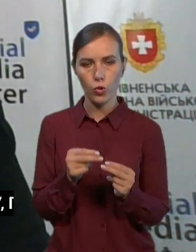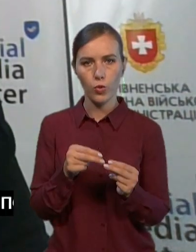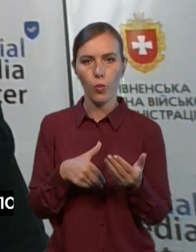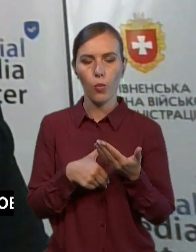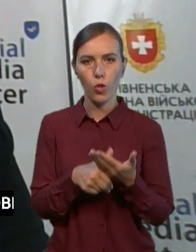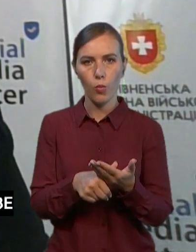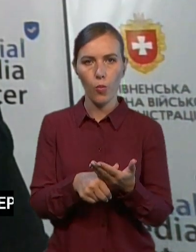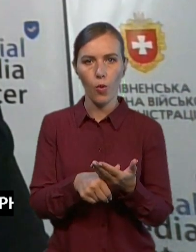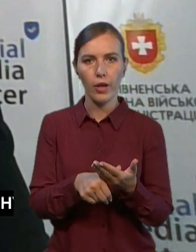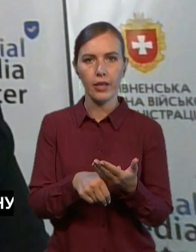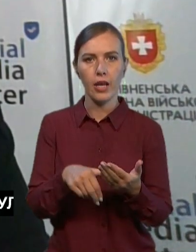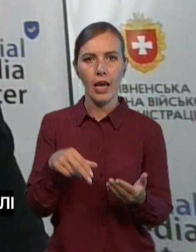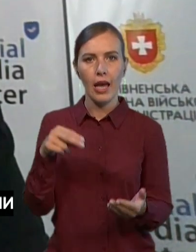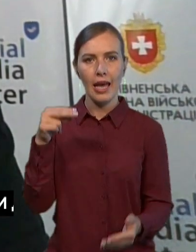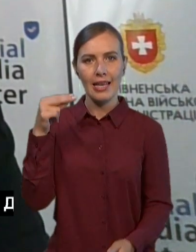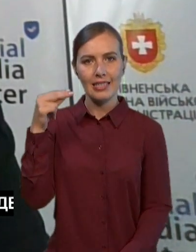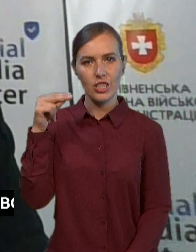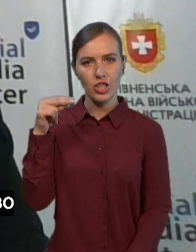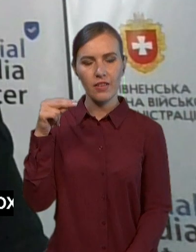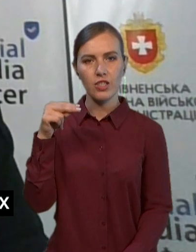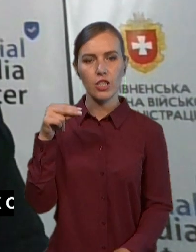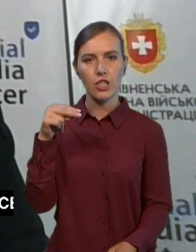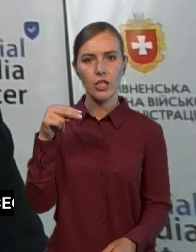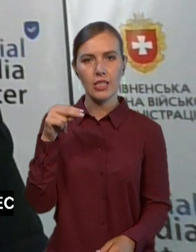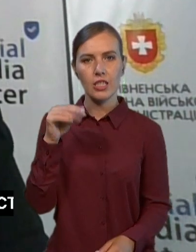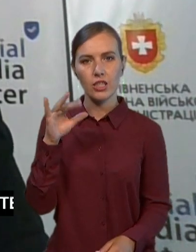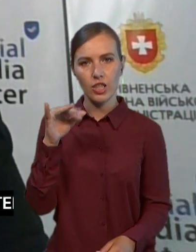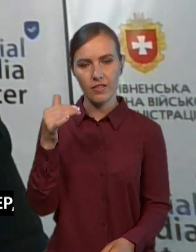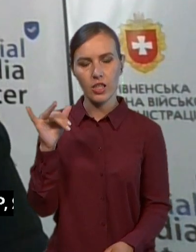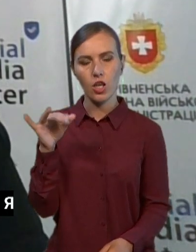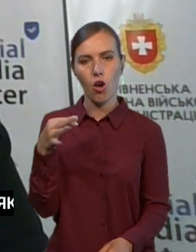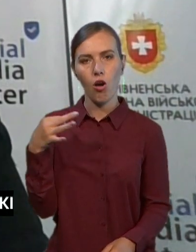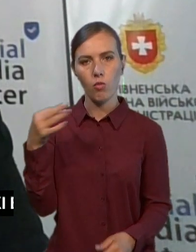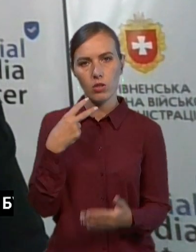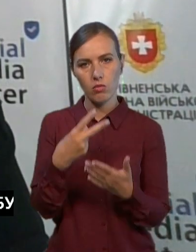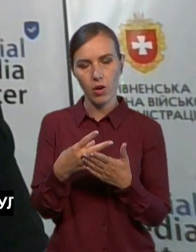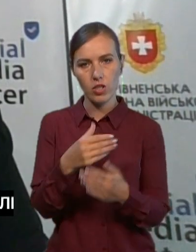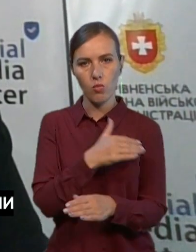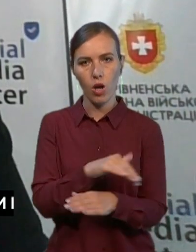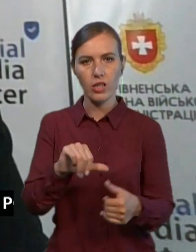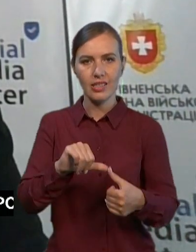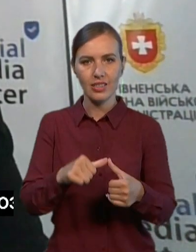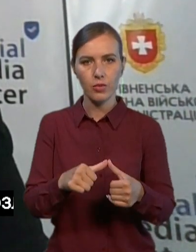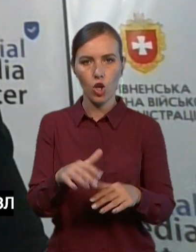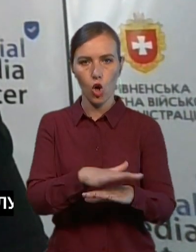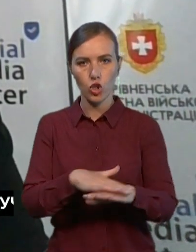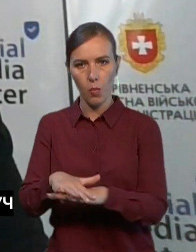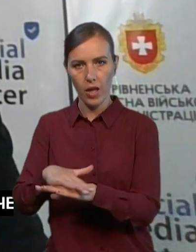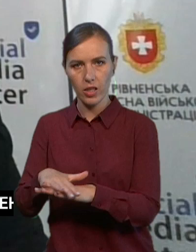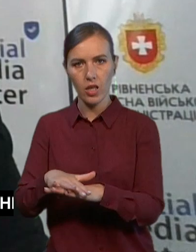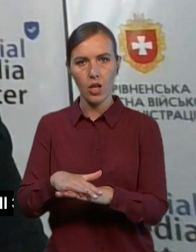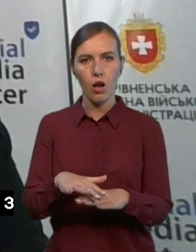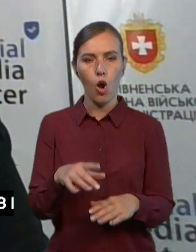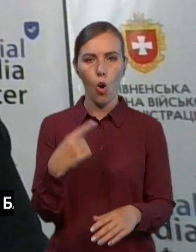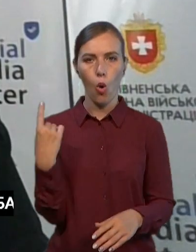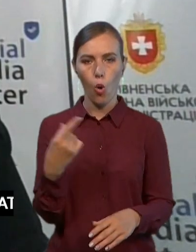Чернігівської області, і ми всі чітко побачили, що коли адресно закріплена громада за громадою, область за областю, результат